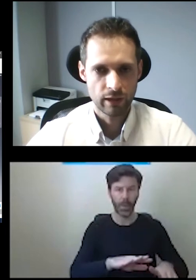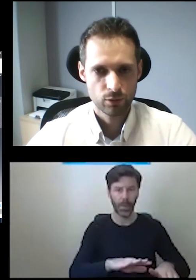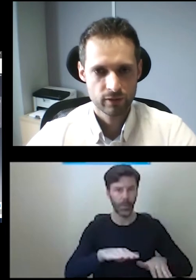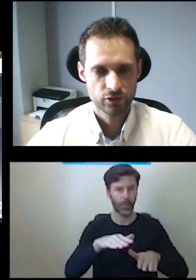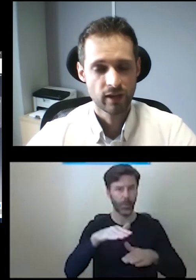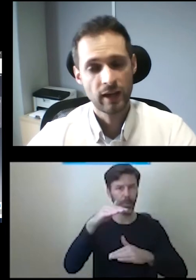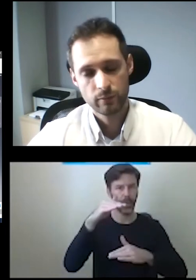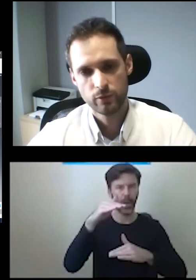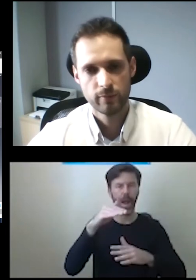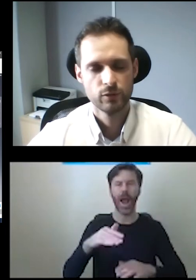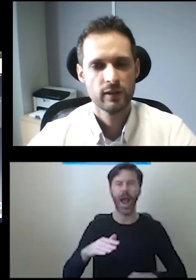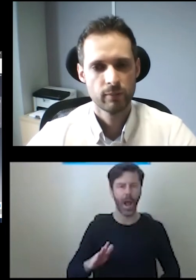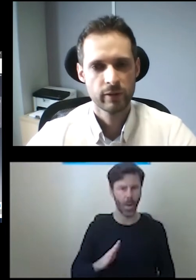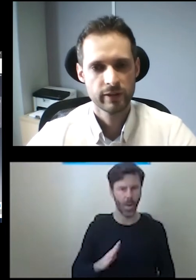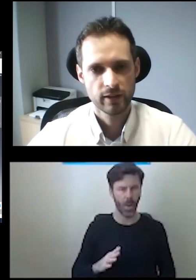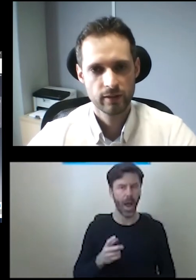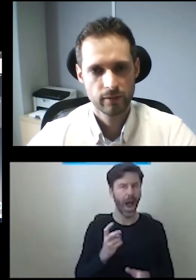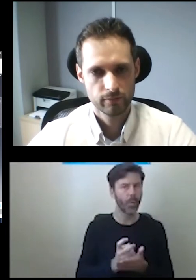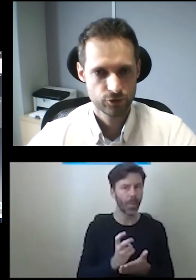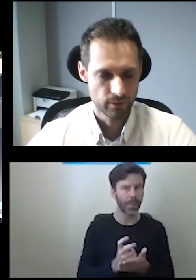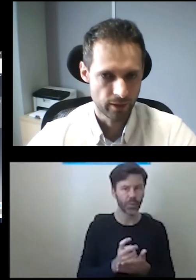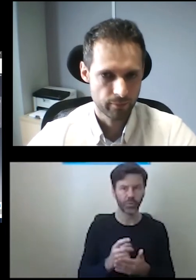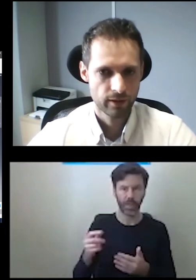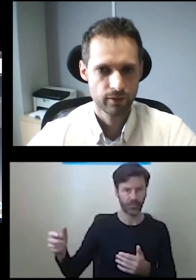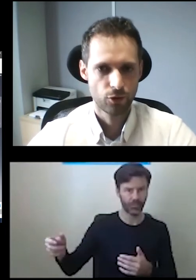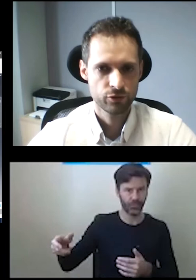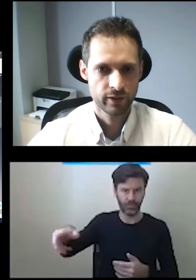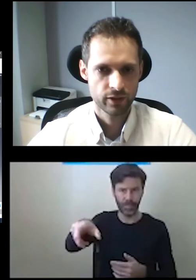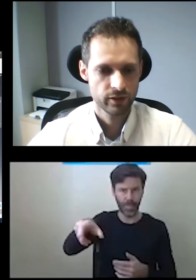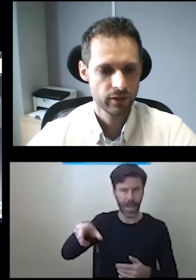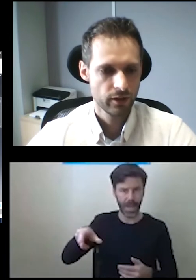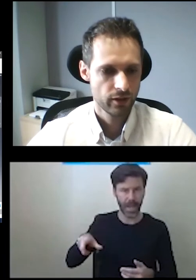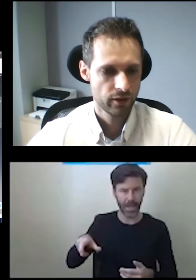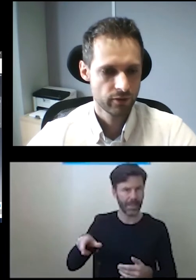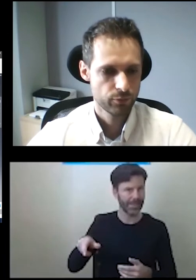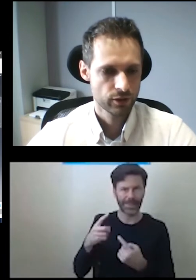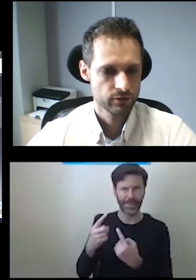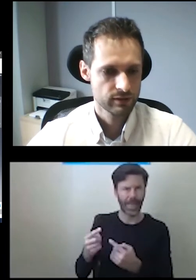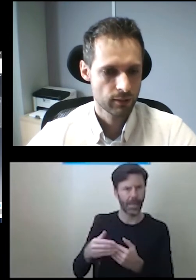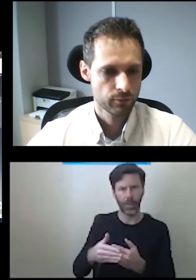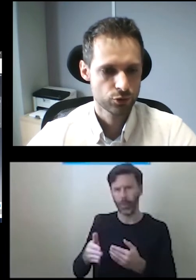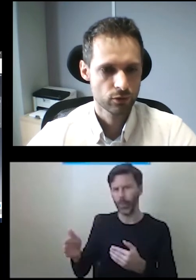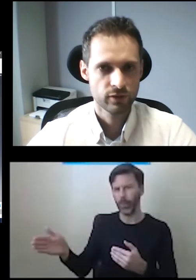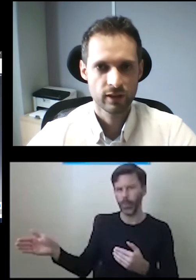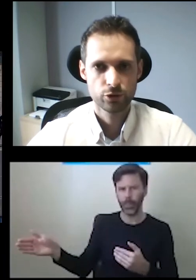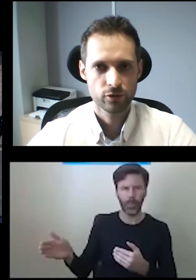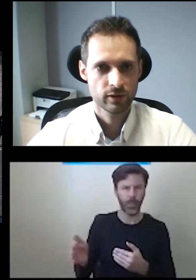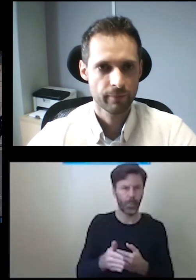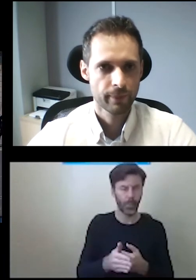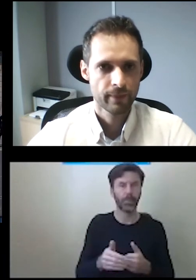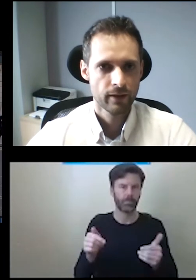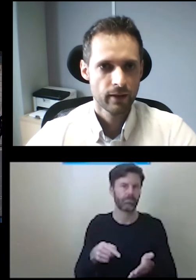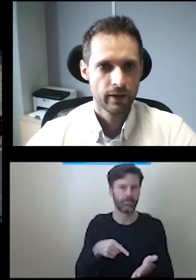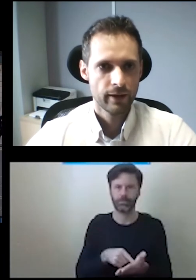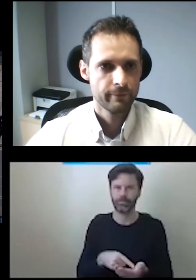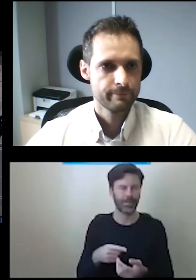i automatyczna albo manualna barierka, czy tam bramka otwiera się, wpuszczając tym samym użytkownika do środka.